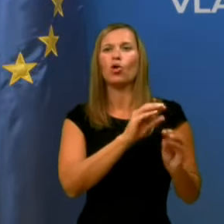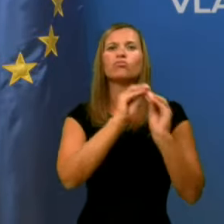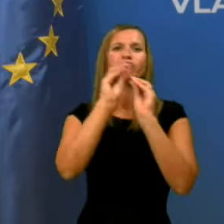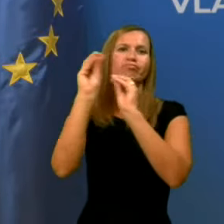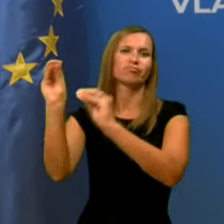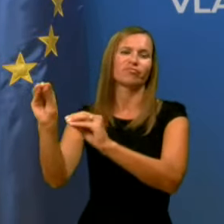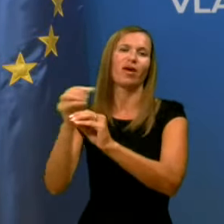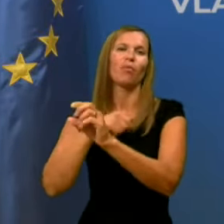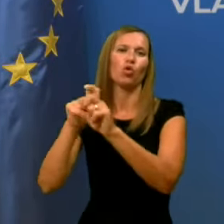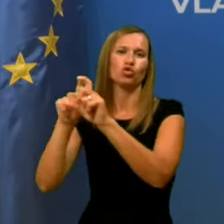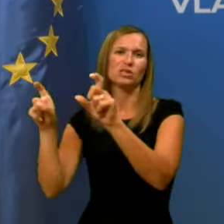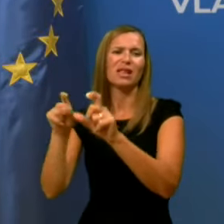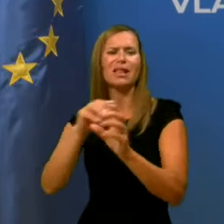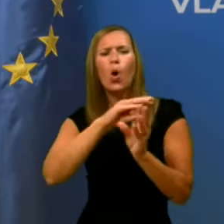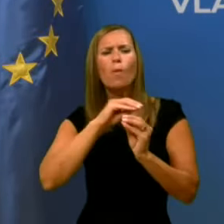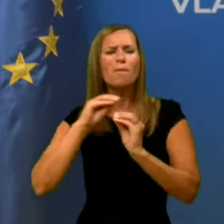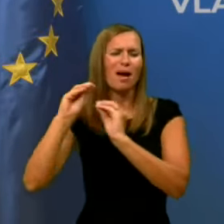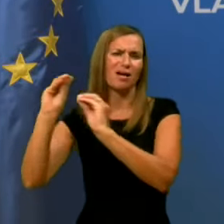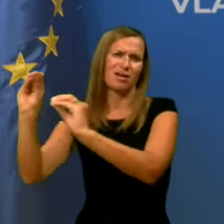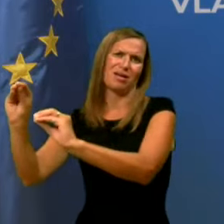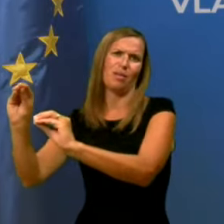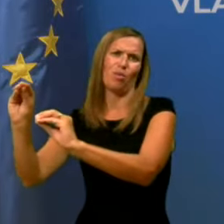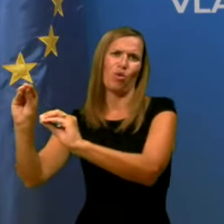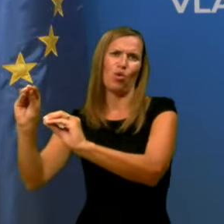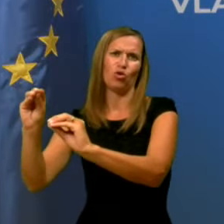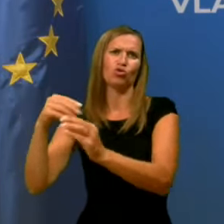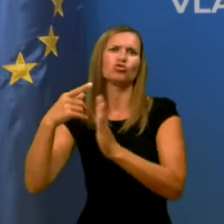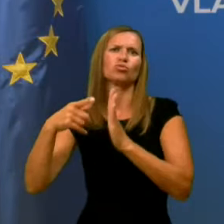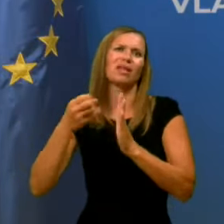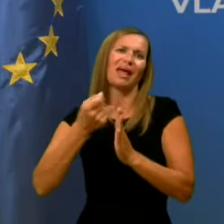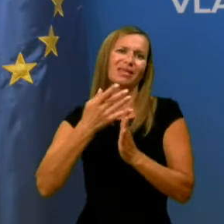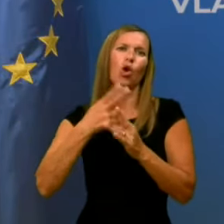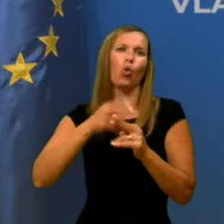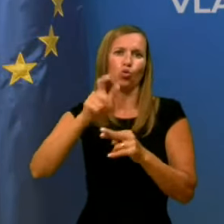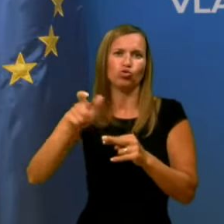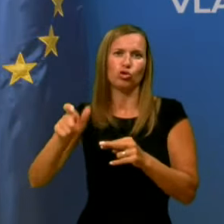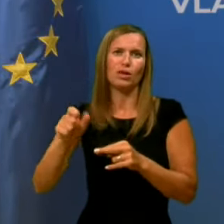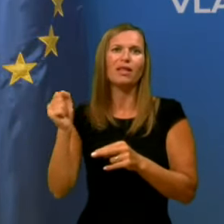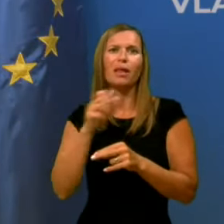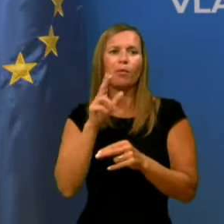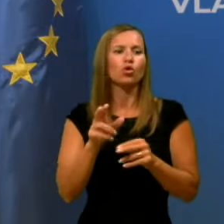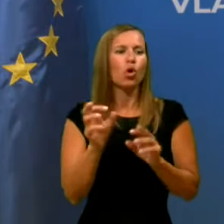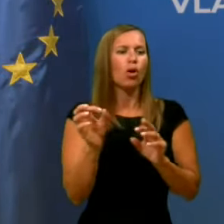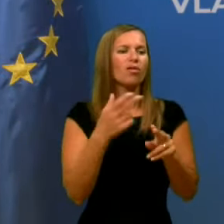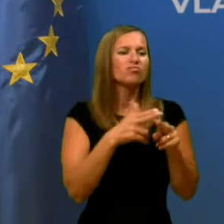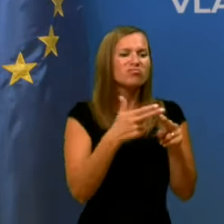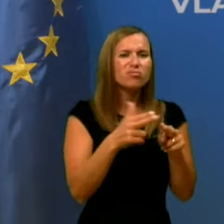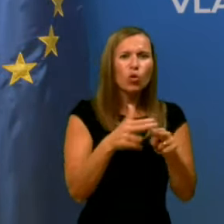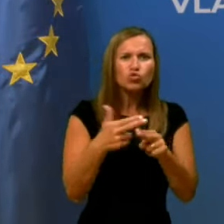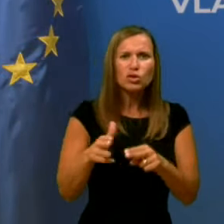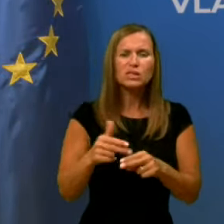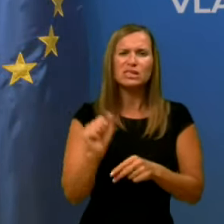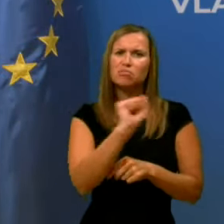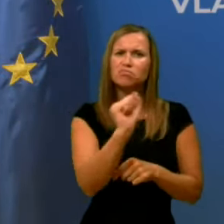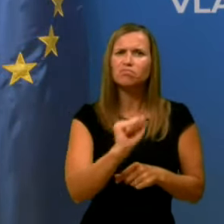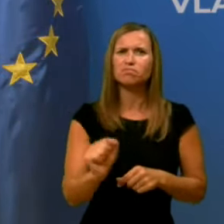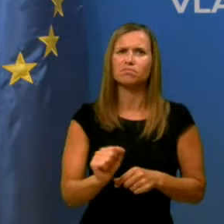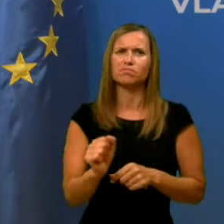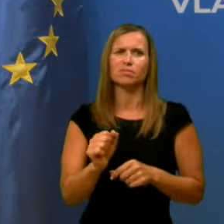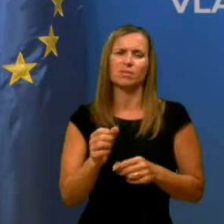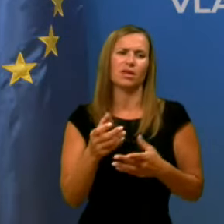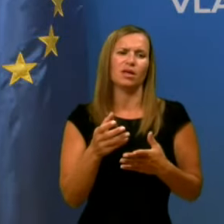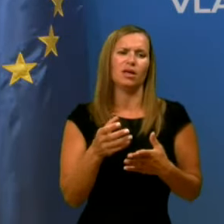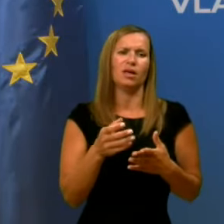število okuženih, da bodo lahko uredili prostore, da bojo upravljali ustrezno dezinfekcijo, čiščenje, vse organizirali